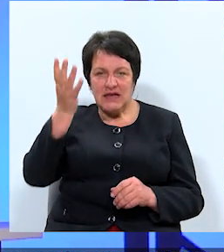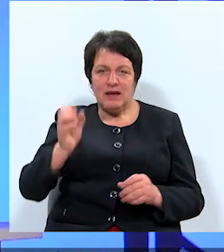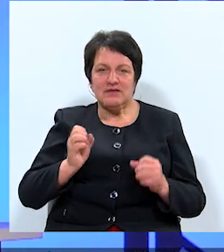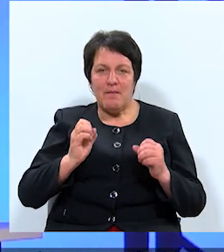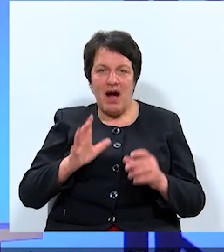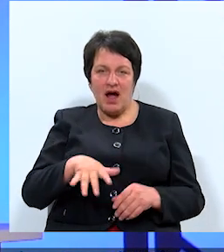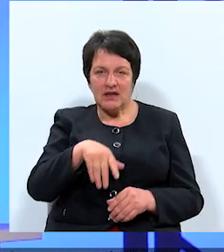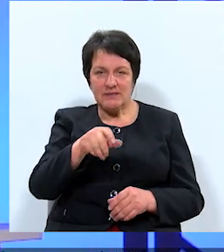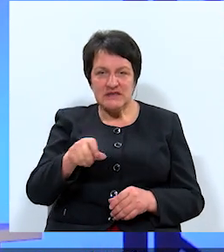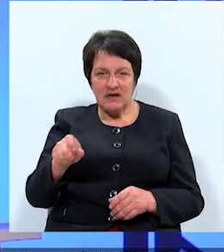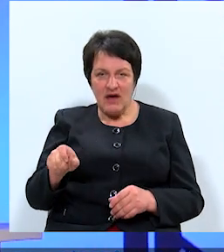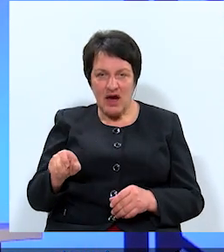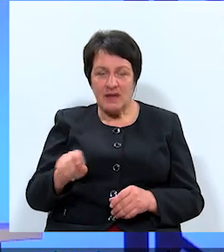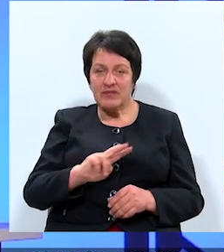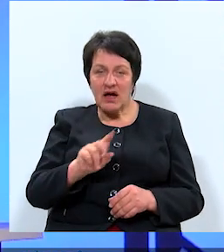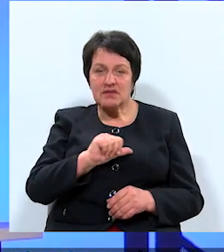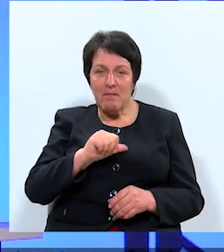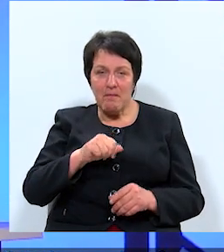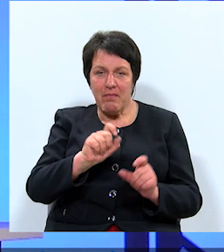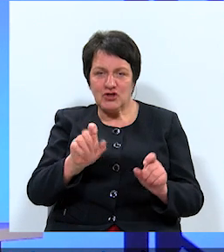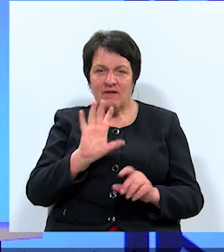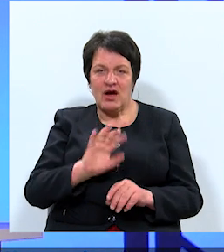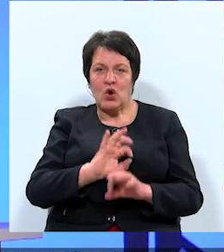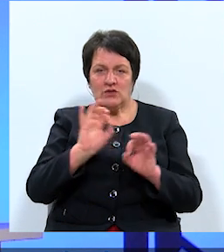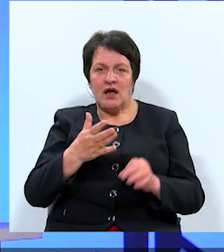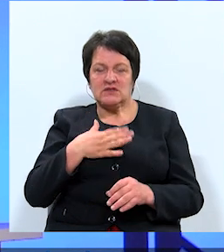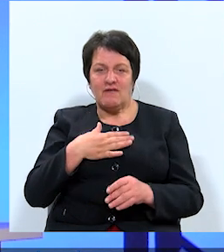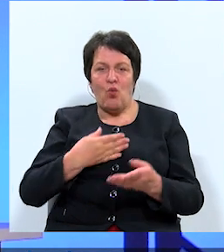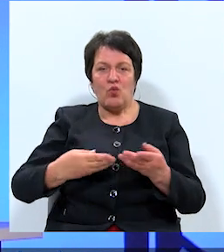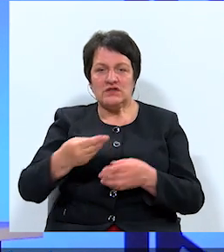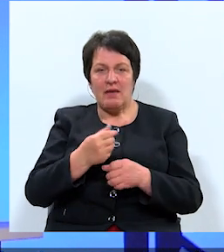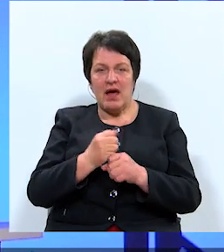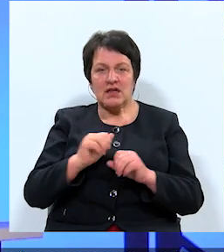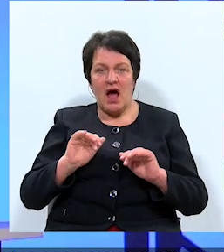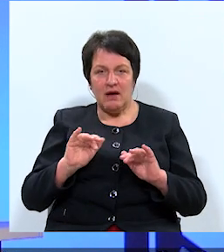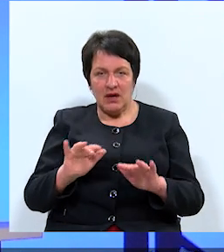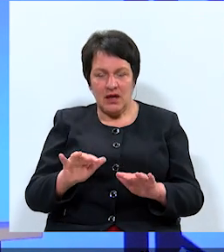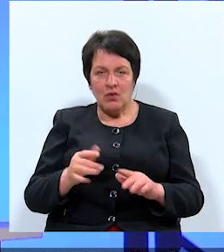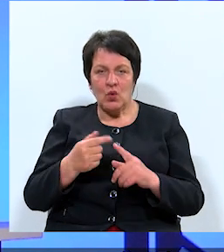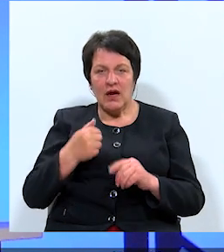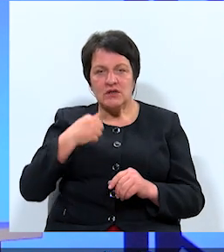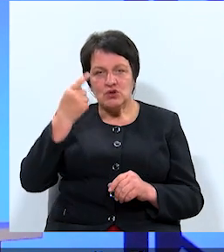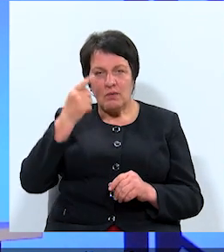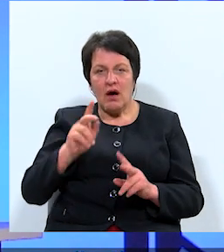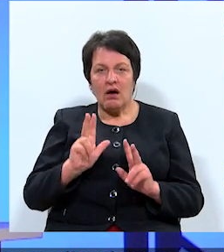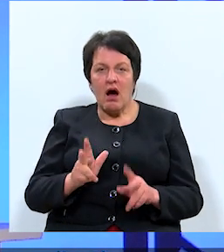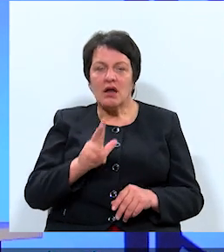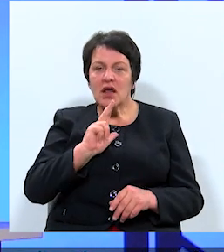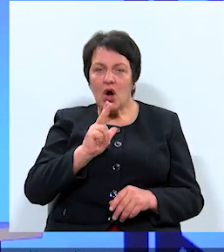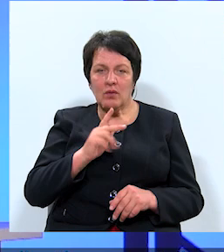bagātiem cilvēkiem, kur paši var uzsākt savu uzņēmēju darbību. Un es domāju, ka Daugavpilī